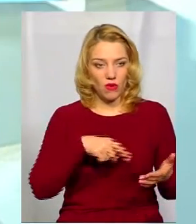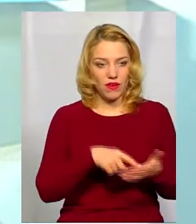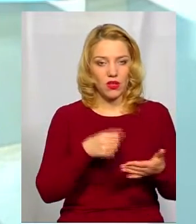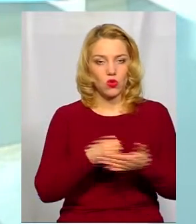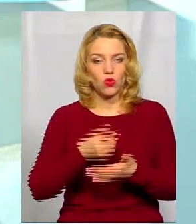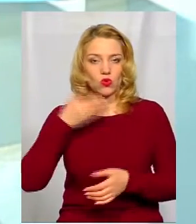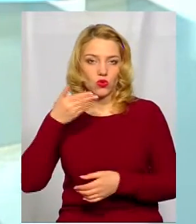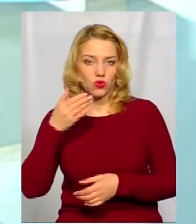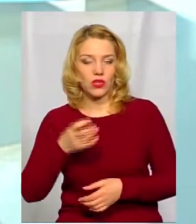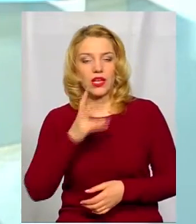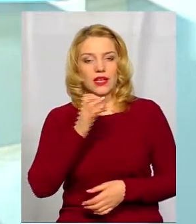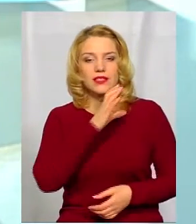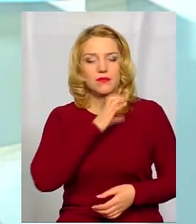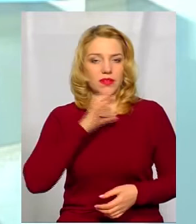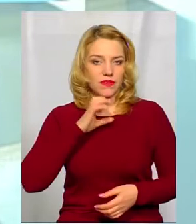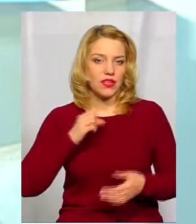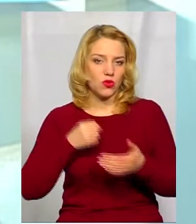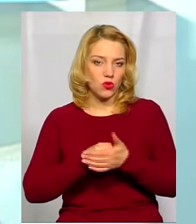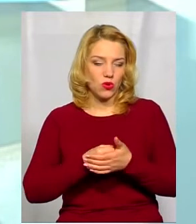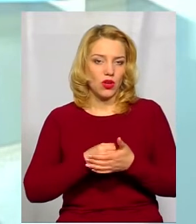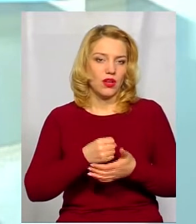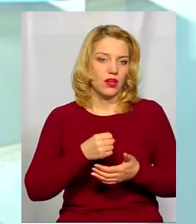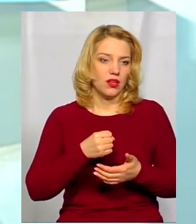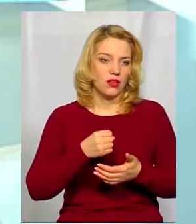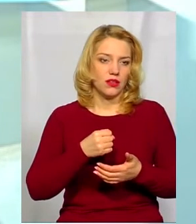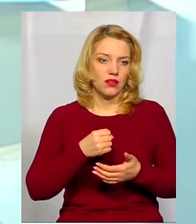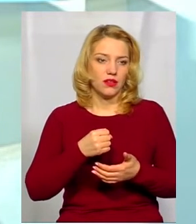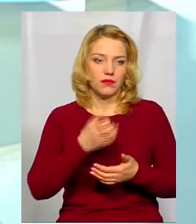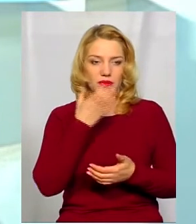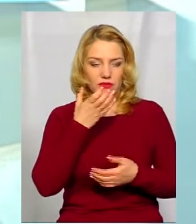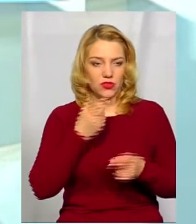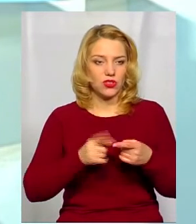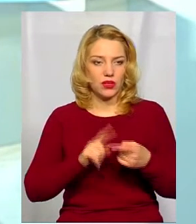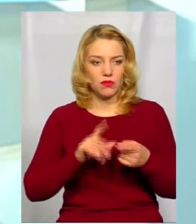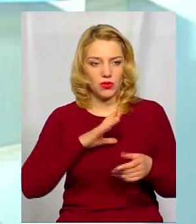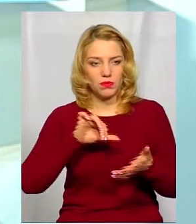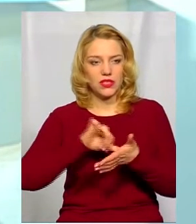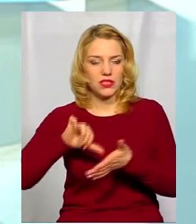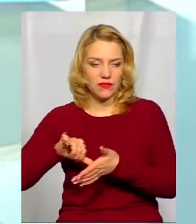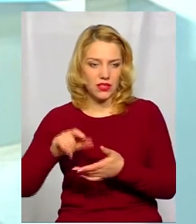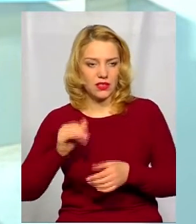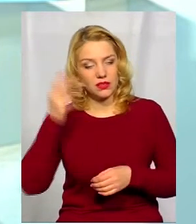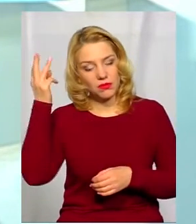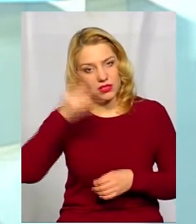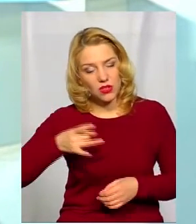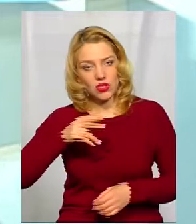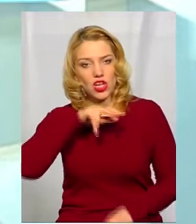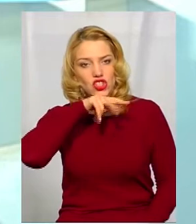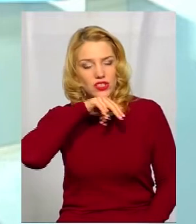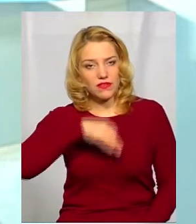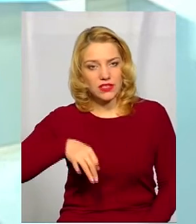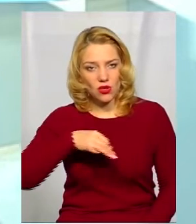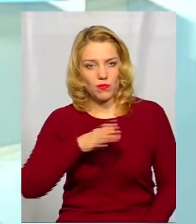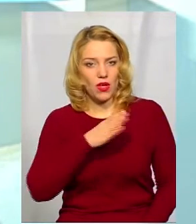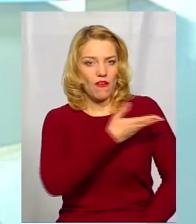Ужгорода, з півдня до півночі. І були також представники і Смельницького району, і з Чернівецької області, і